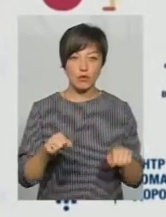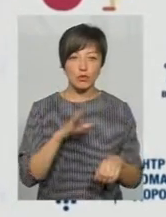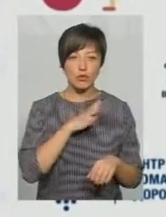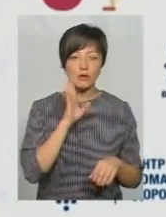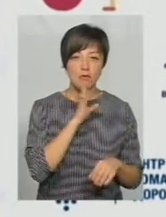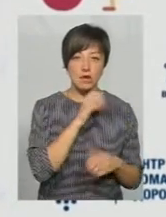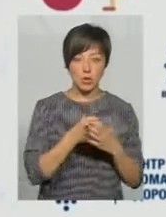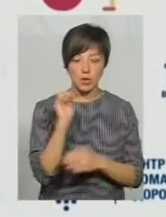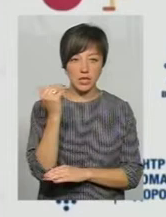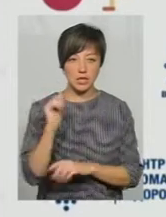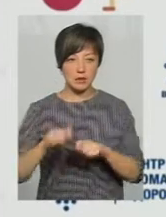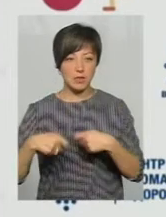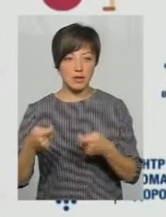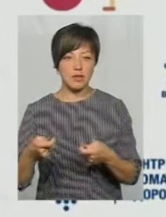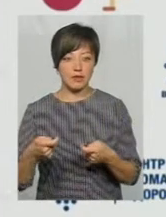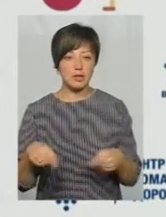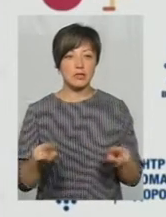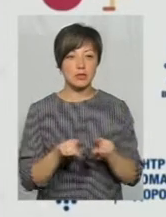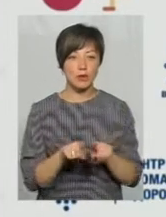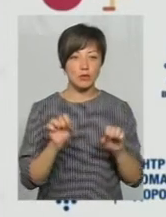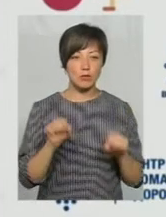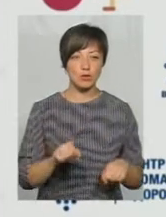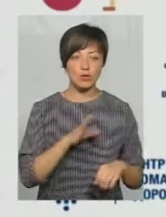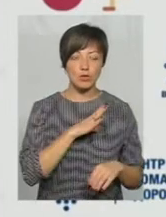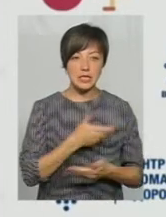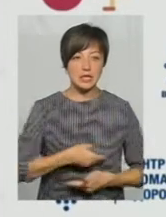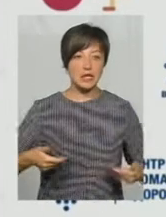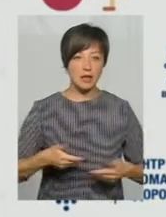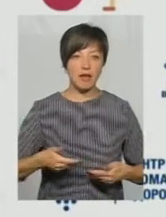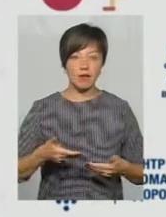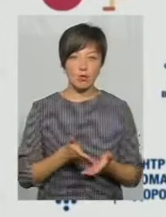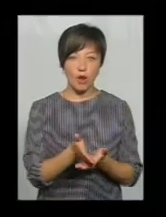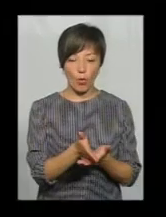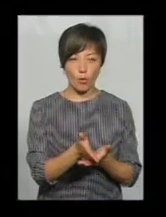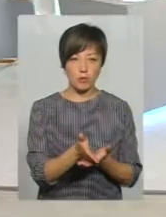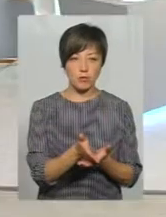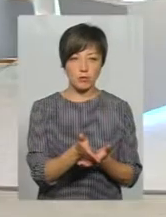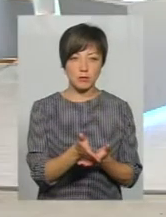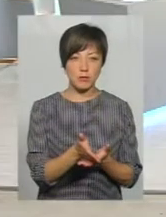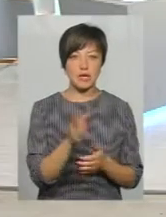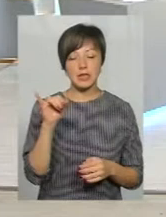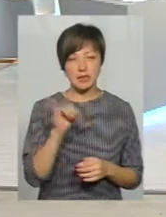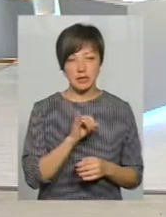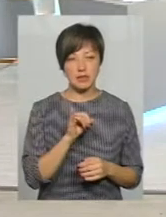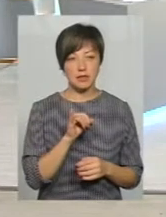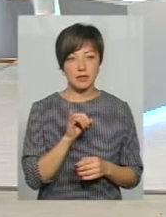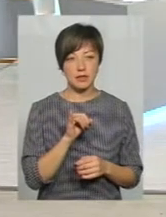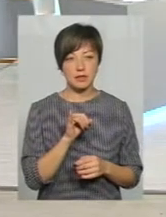матері до дитини передаватися, також може бути статевим шляхом. Ну і